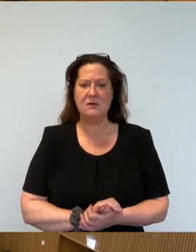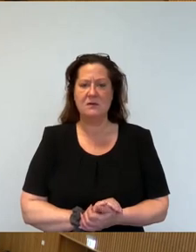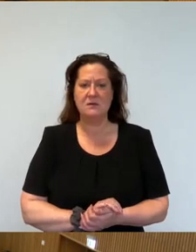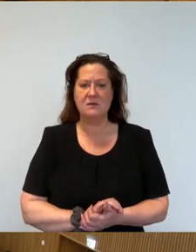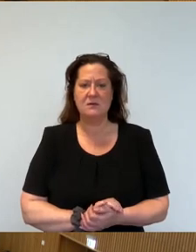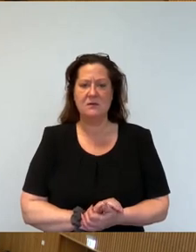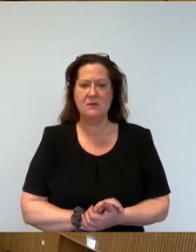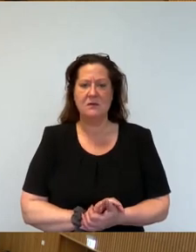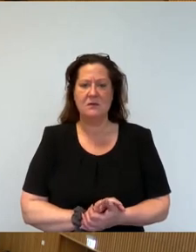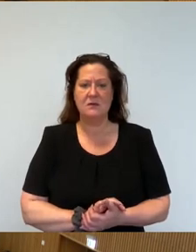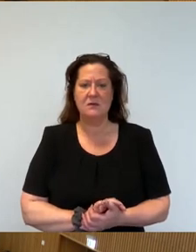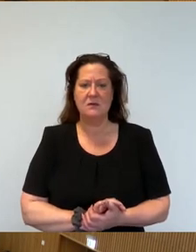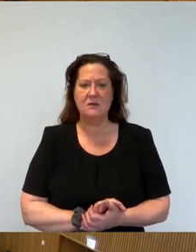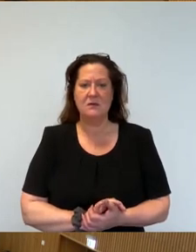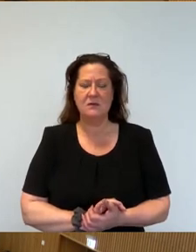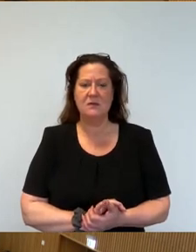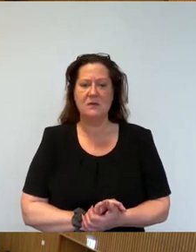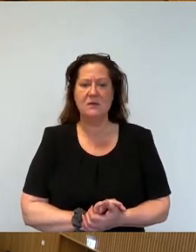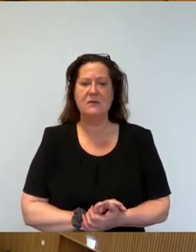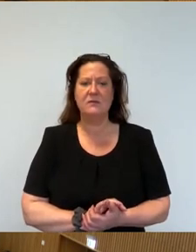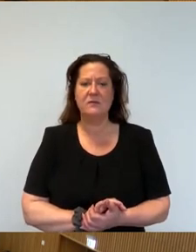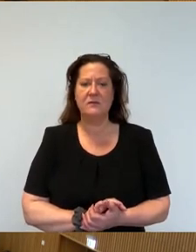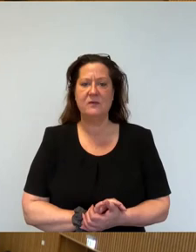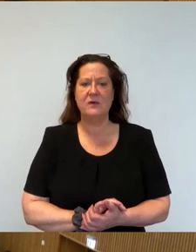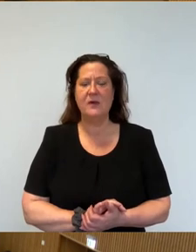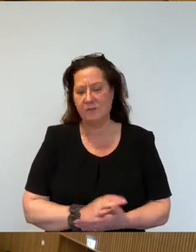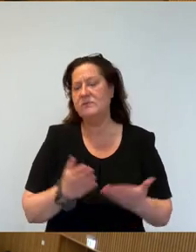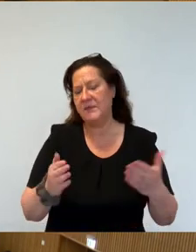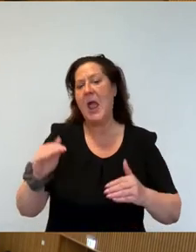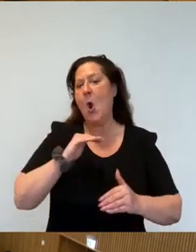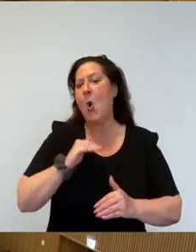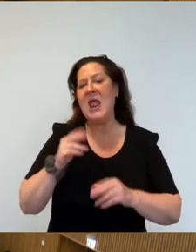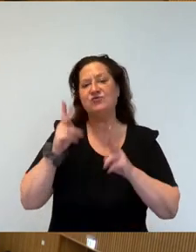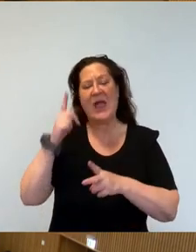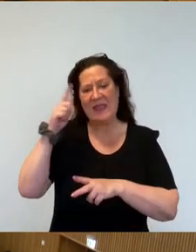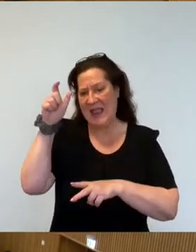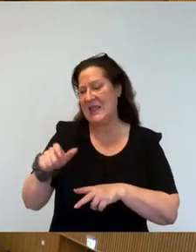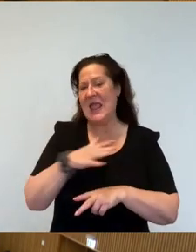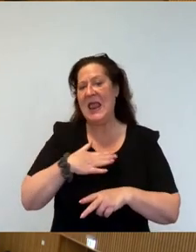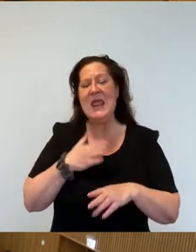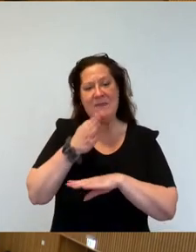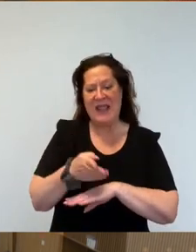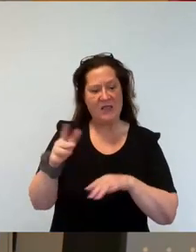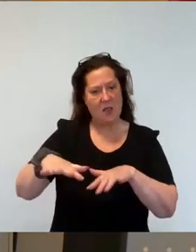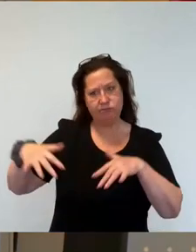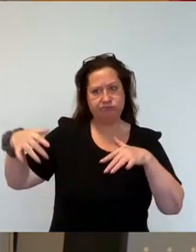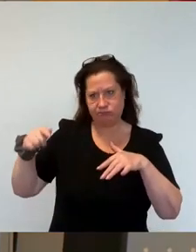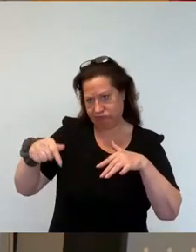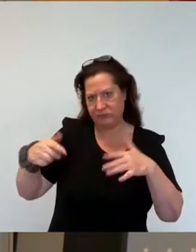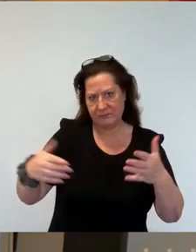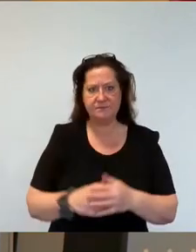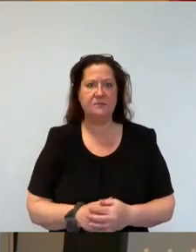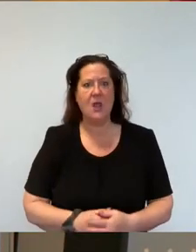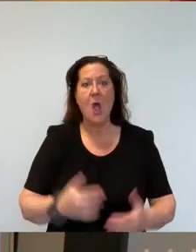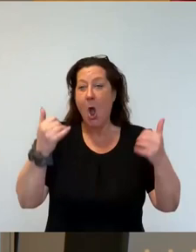Sehr geehrter Herr Oberbürgermeister, liebe Kolleginnen und Kollegen Stadträte, liebe Gäste hier im Saal. Die heutige Aktuelle